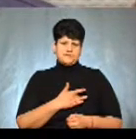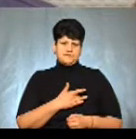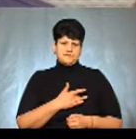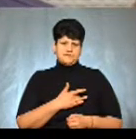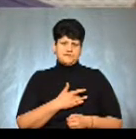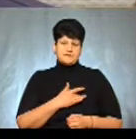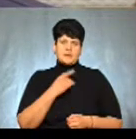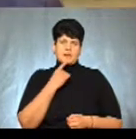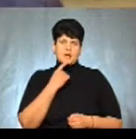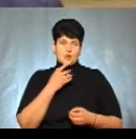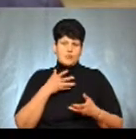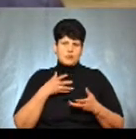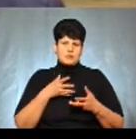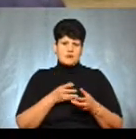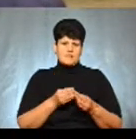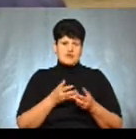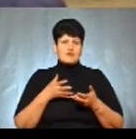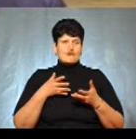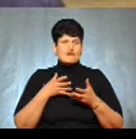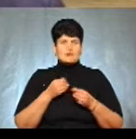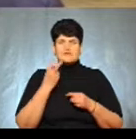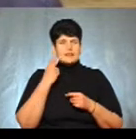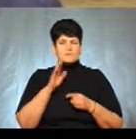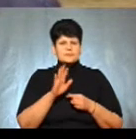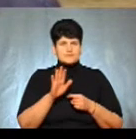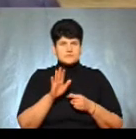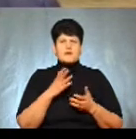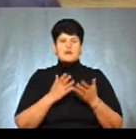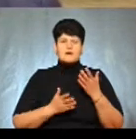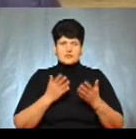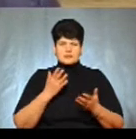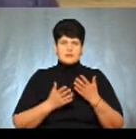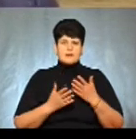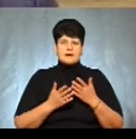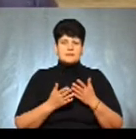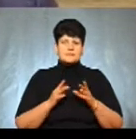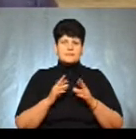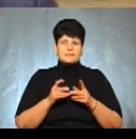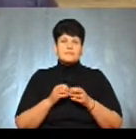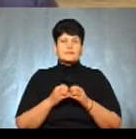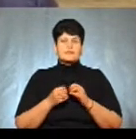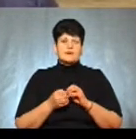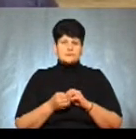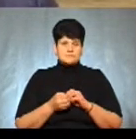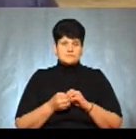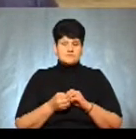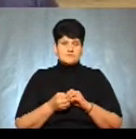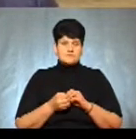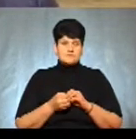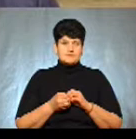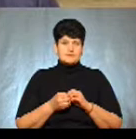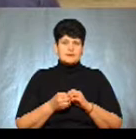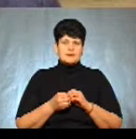і на кров впливає. Хоч вплив і не хронічний, але в якості спускового гачка ці